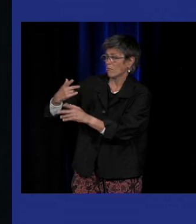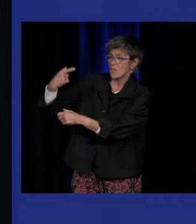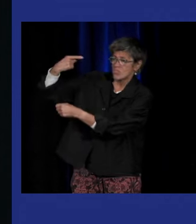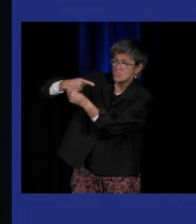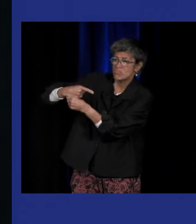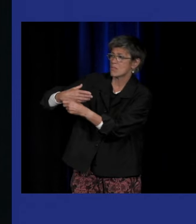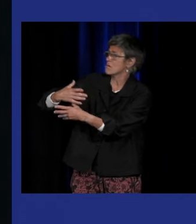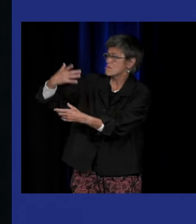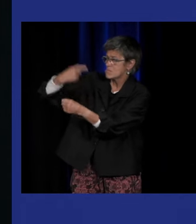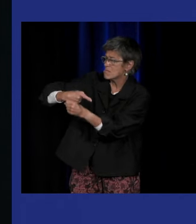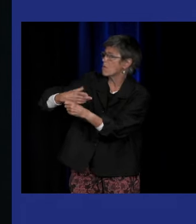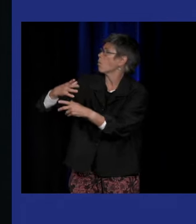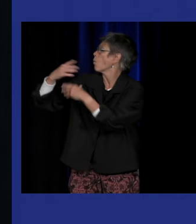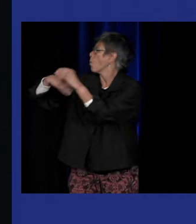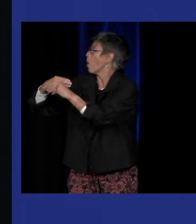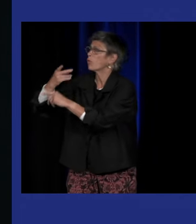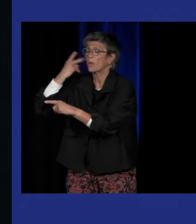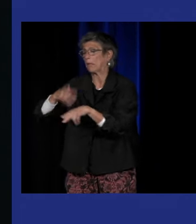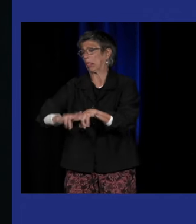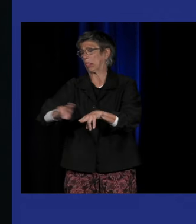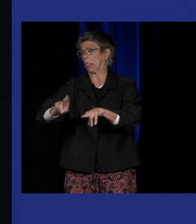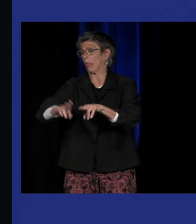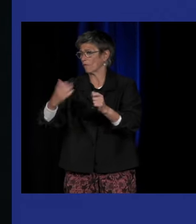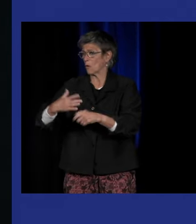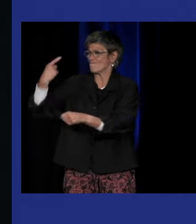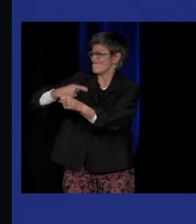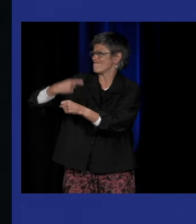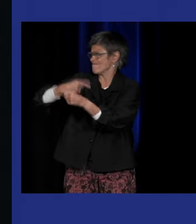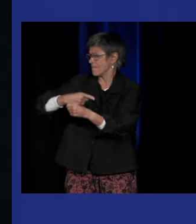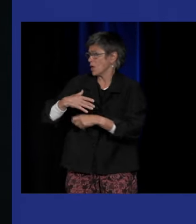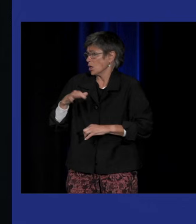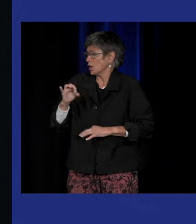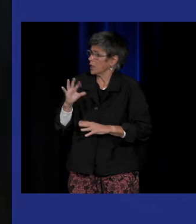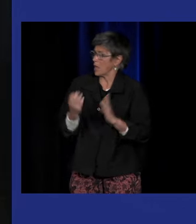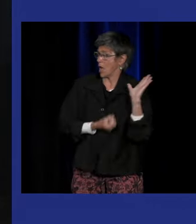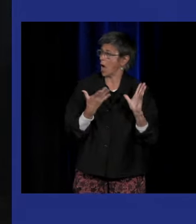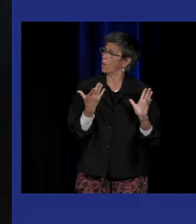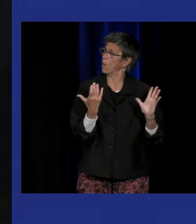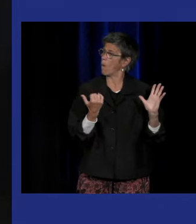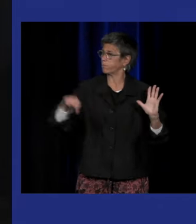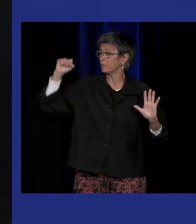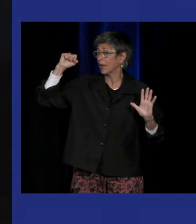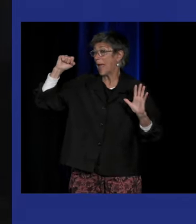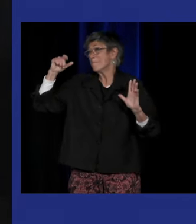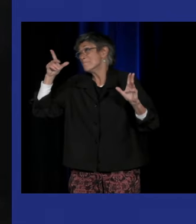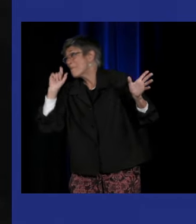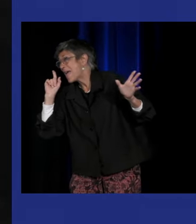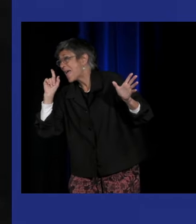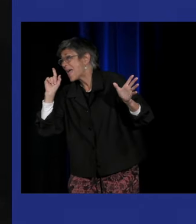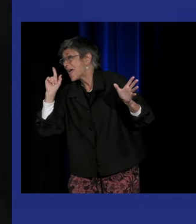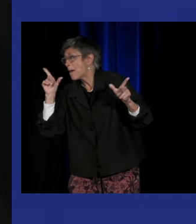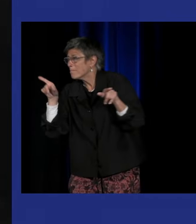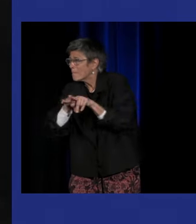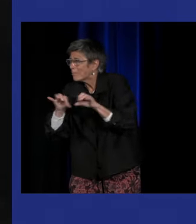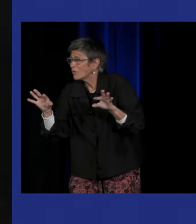'extérieur par ces mondes entendants qui voulaient réparer les sourds mais c'est aussi une manière d'emprisonner et